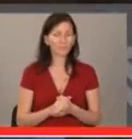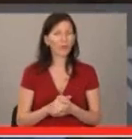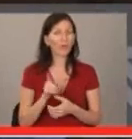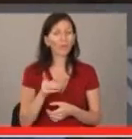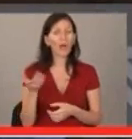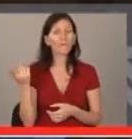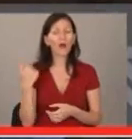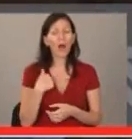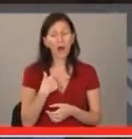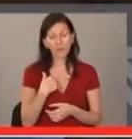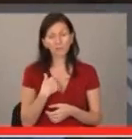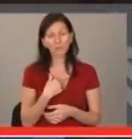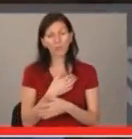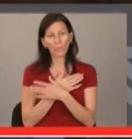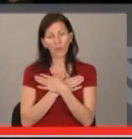тогава аз умирах.